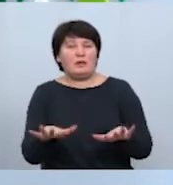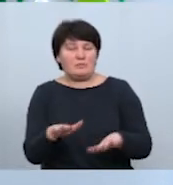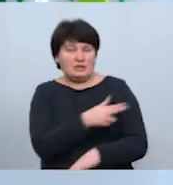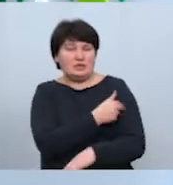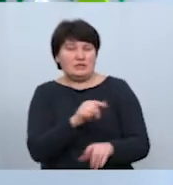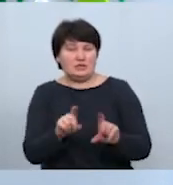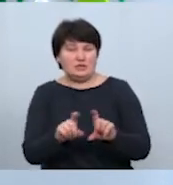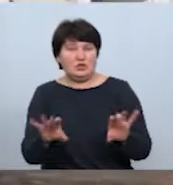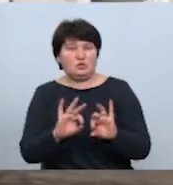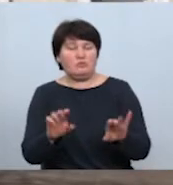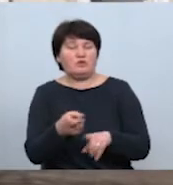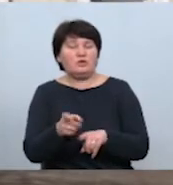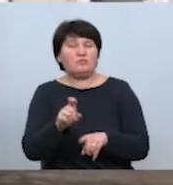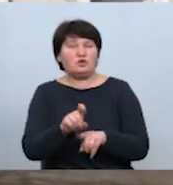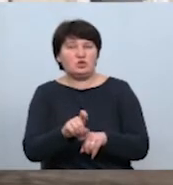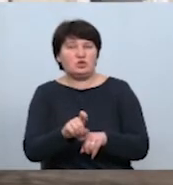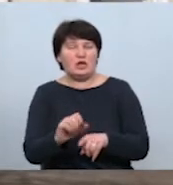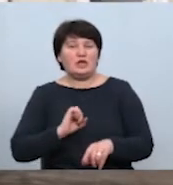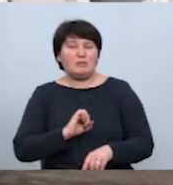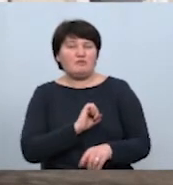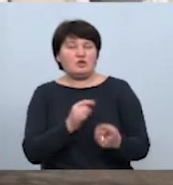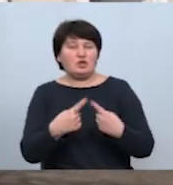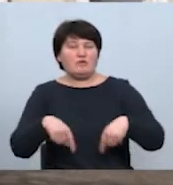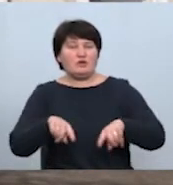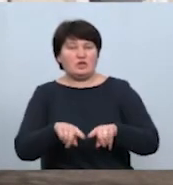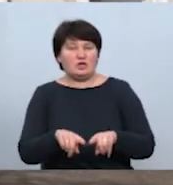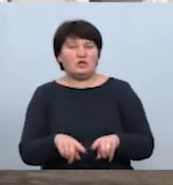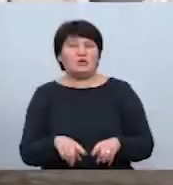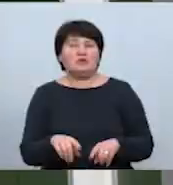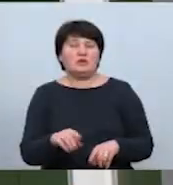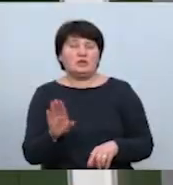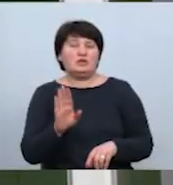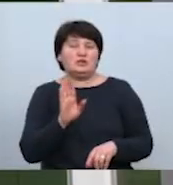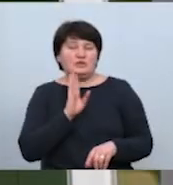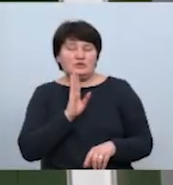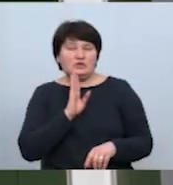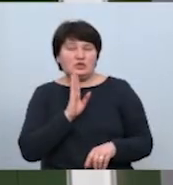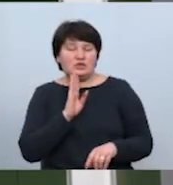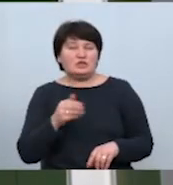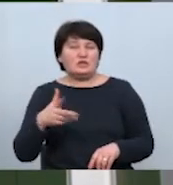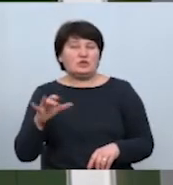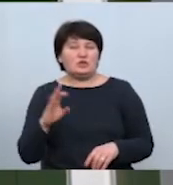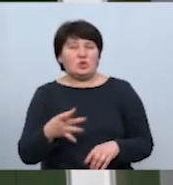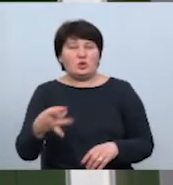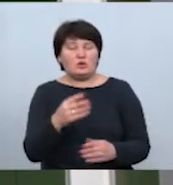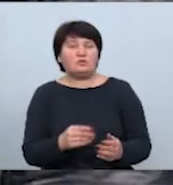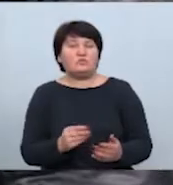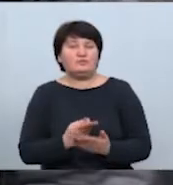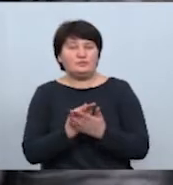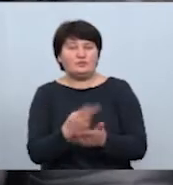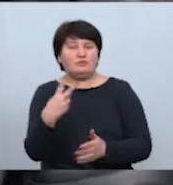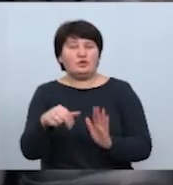розповість більше. У терапевтичне відділення жінка із села Вовчки з Сіснятинського району потрапила 26 березня,